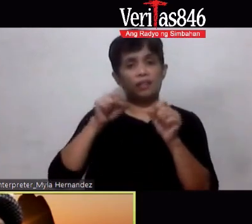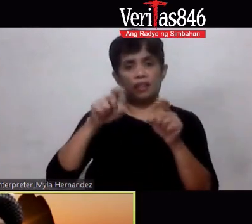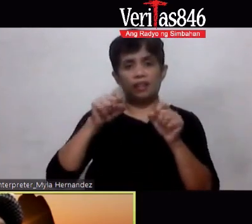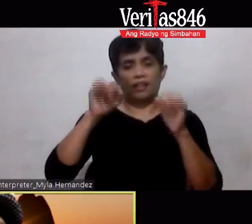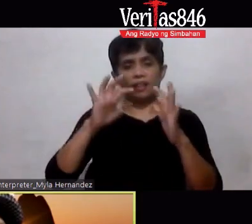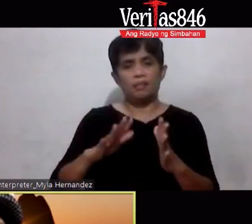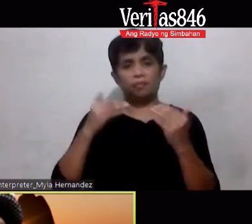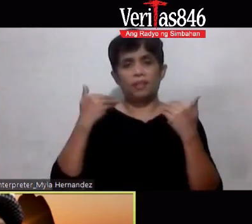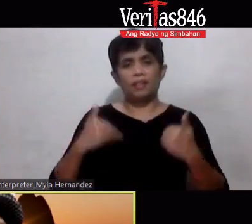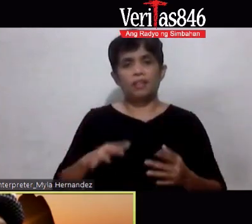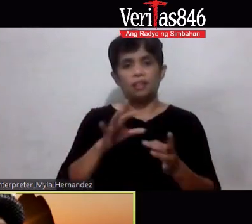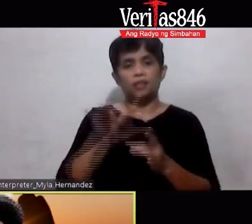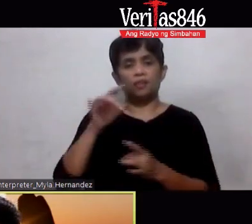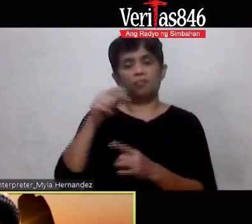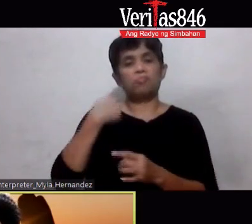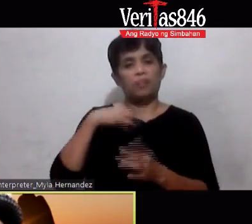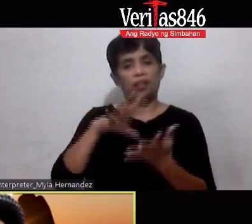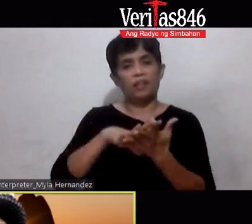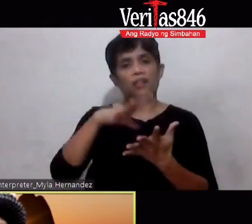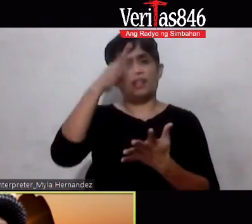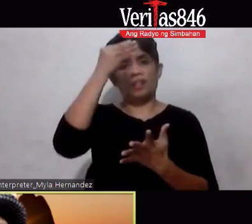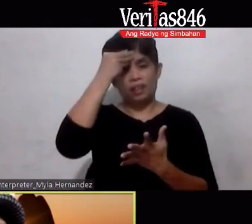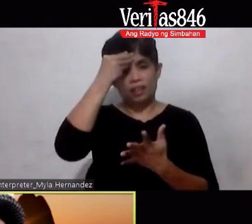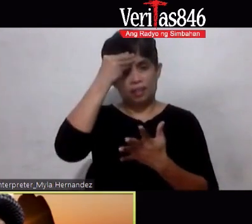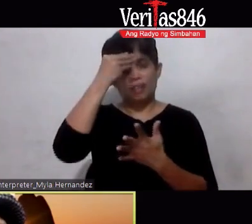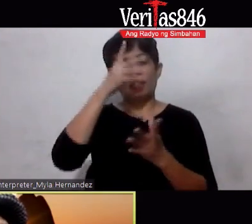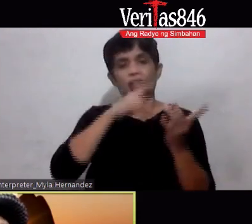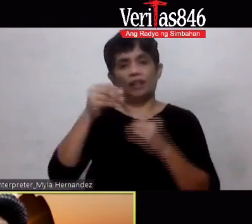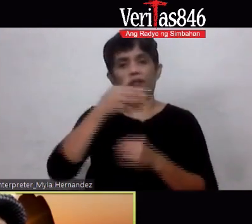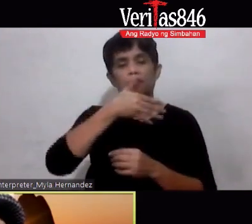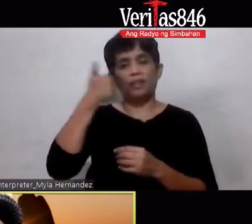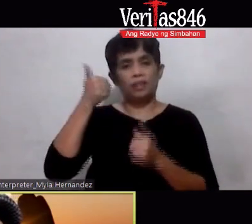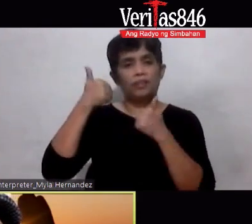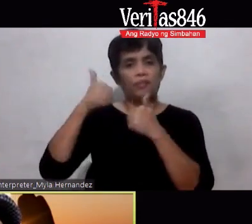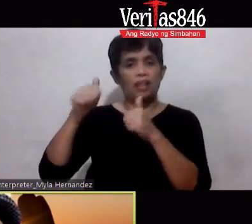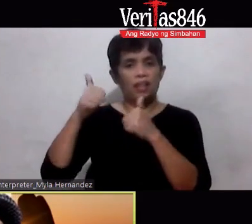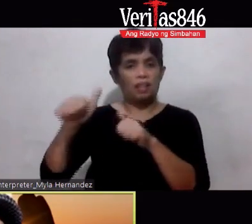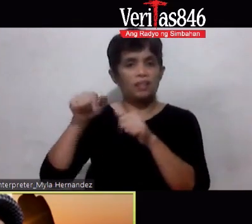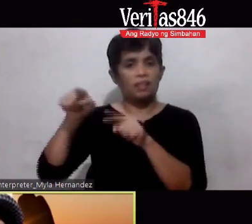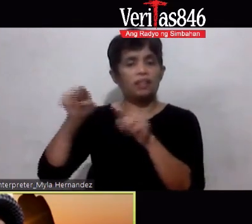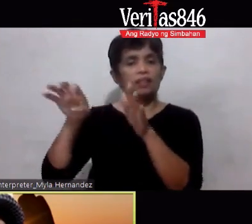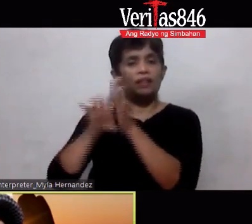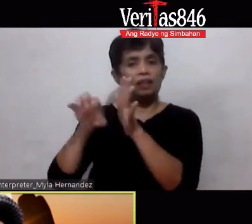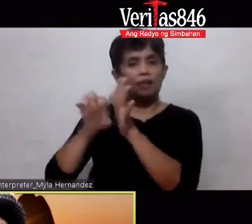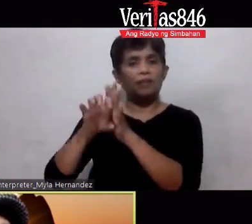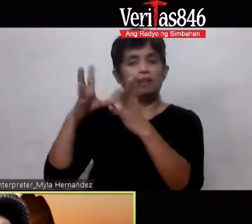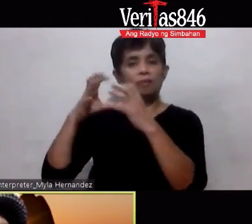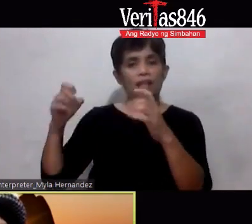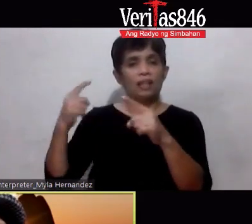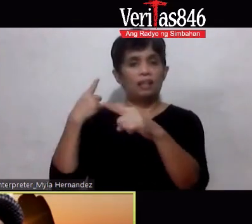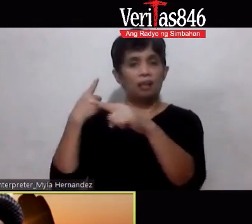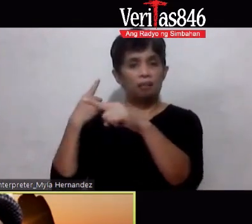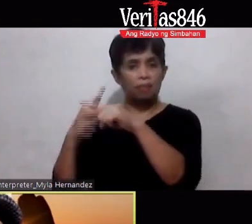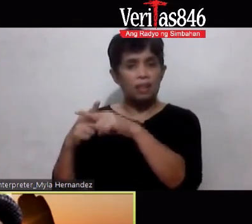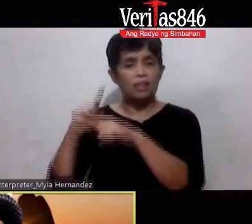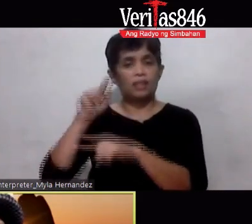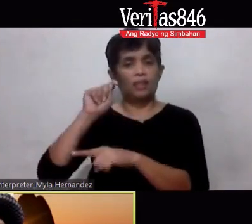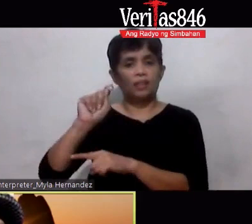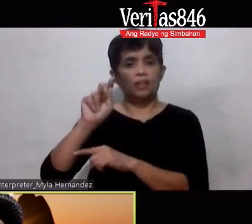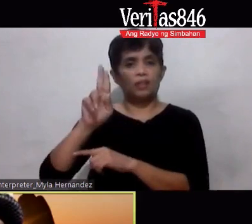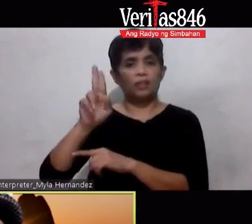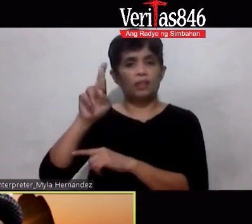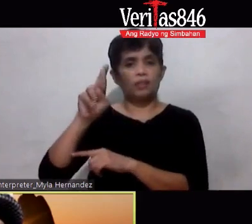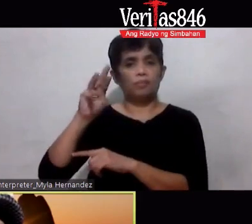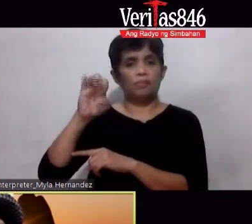natututunan and I did my best to follow it and take the supplements like Ampalaya Plus Guya Mac and Turmerica Plus naging mas malakas po